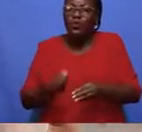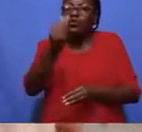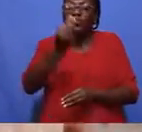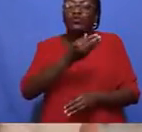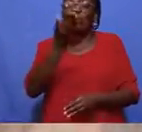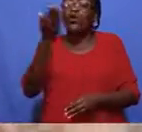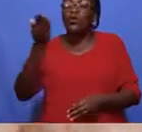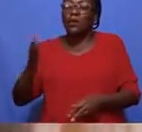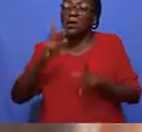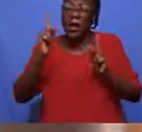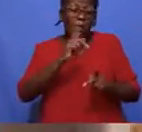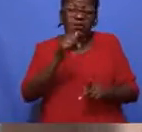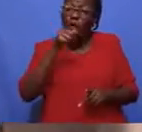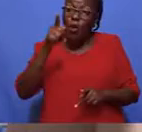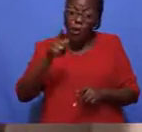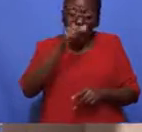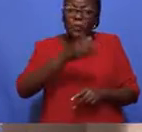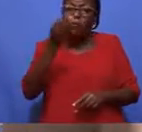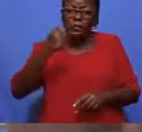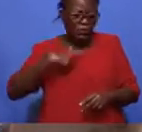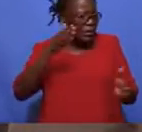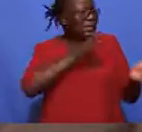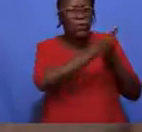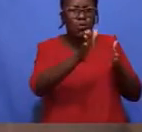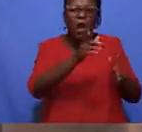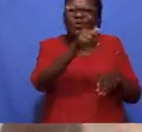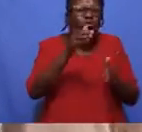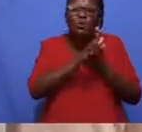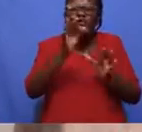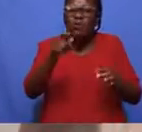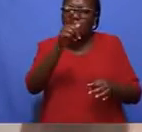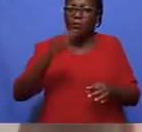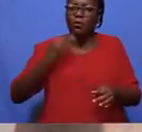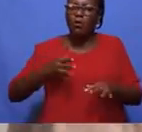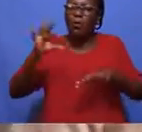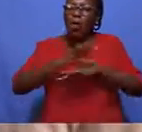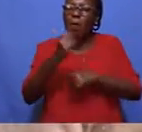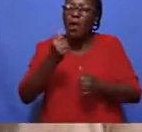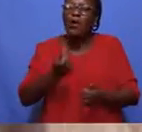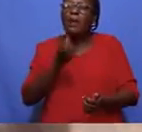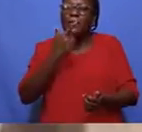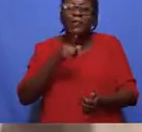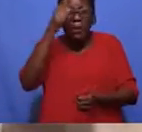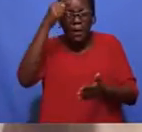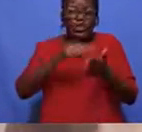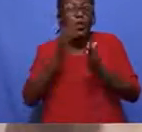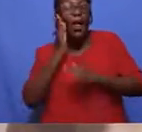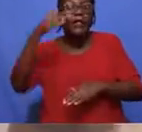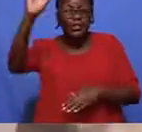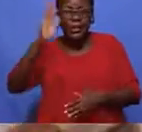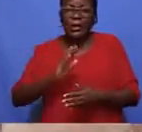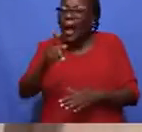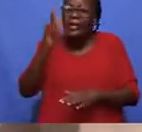Basi kama siyo wewe kuna mtu mungine Sijachepuka Au chapuki kivipi Wanamuki umoolewa na badu na meza vidonge Inamanisho na hala huko nje Franco,